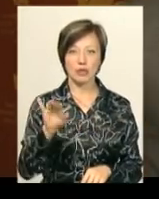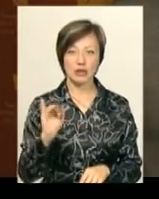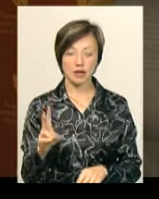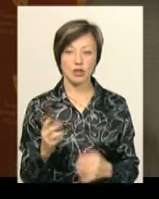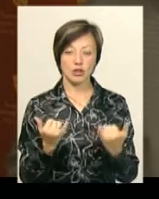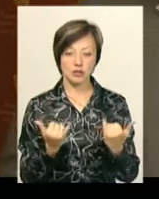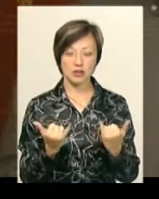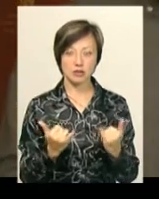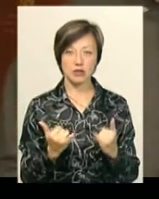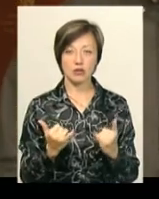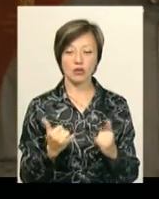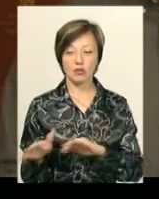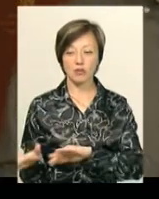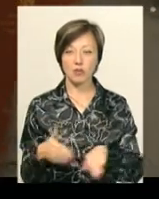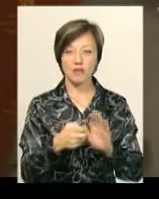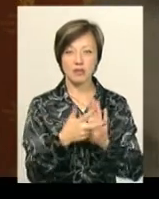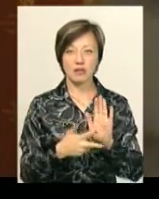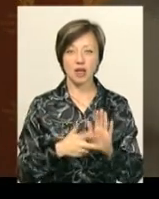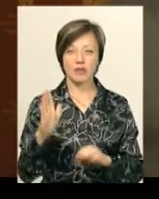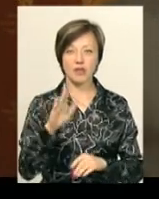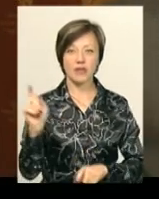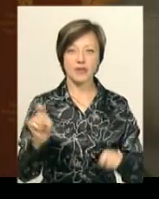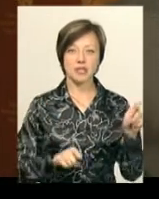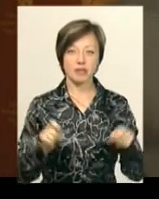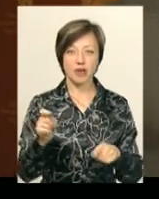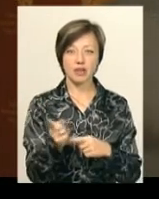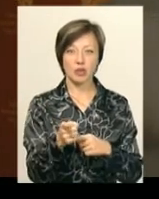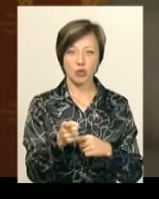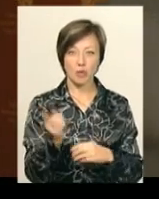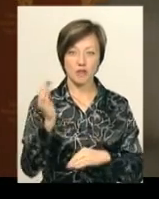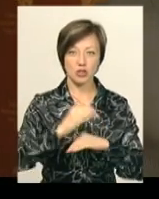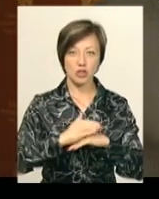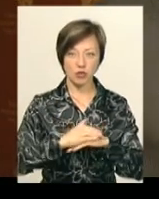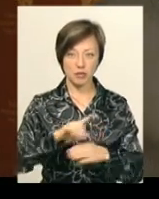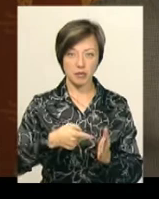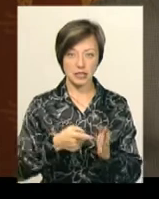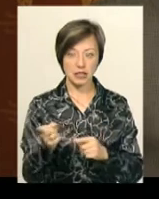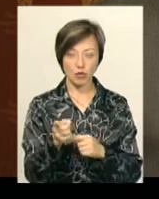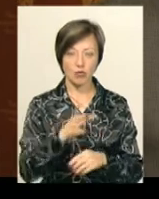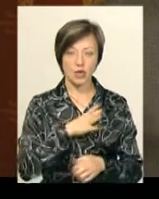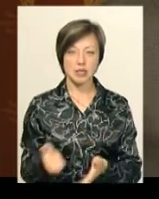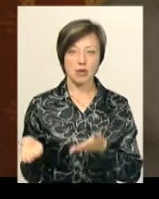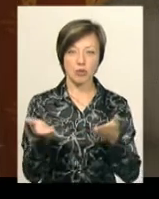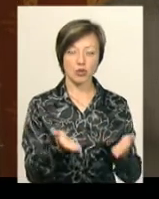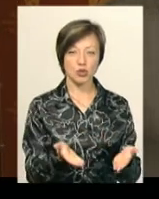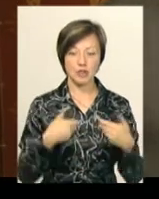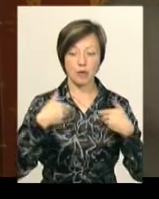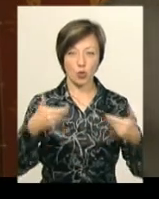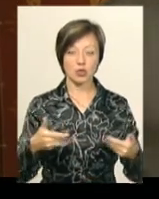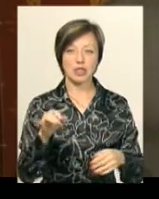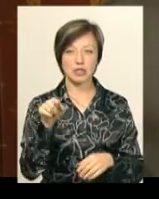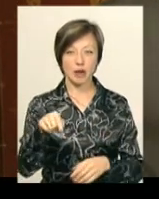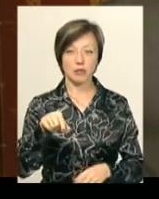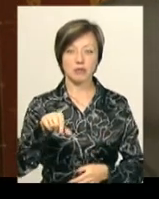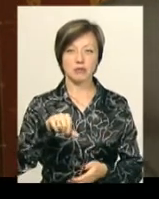щойно відбули, 18 вересня, фестиваль «Тернопільські вечори» в місті Тернополі, де були запрошені. І там